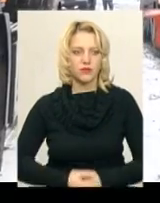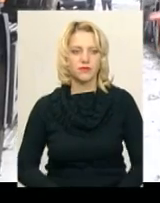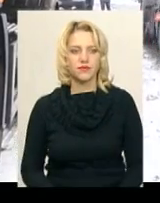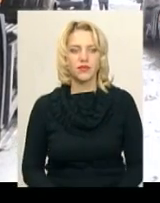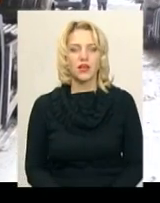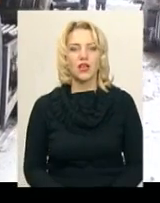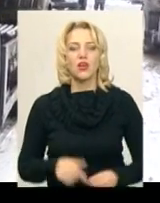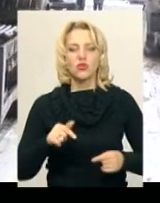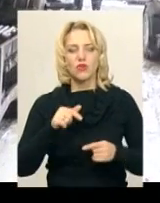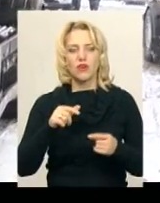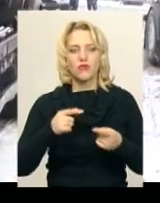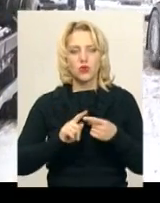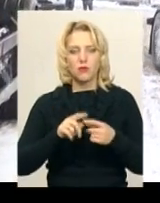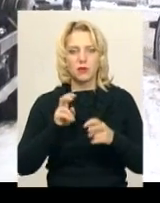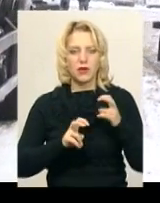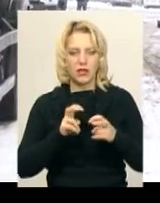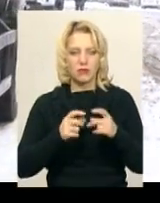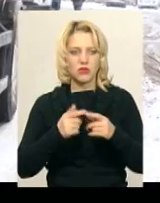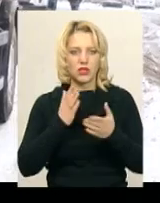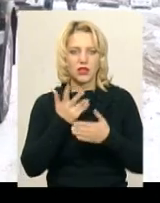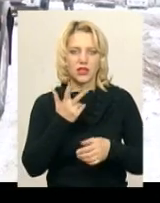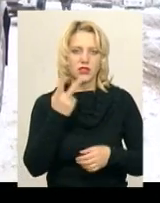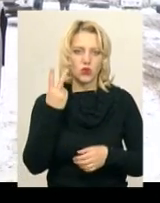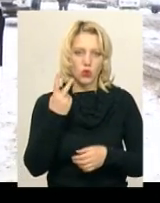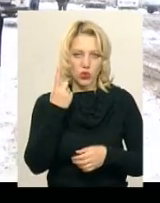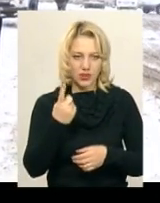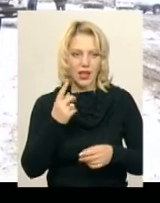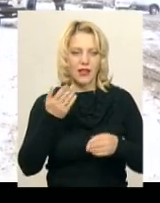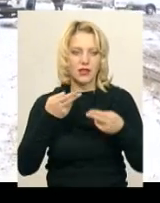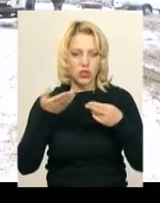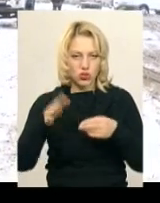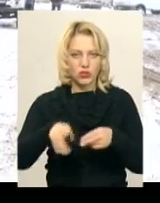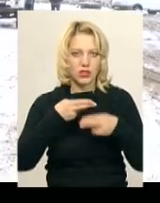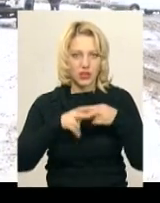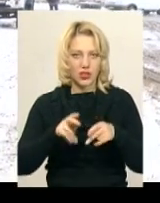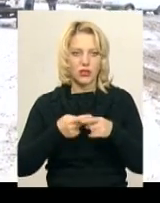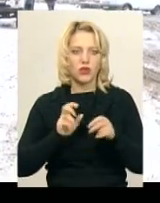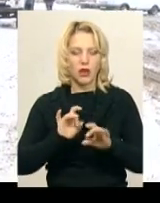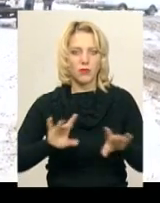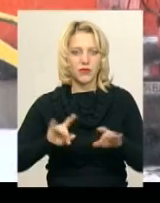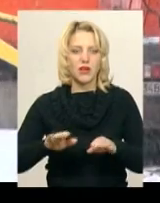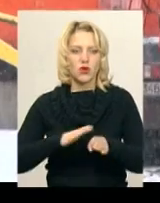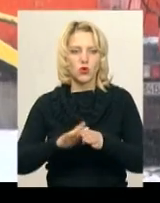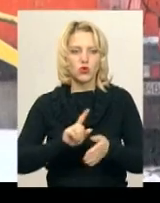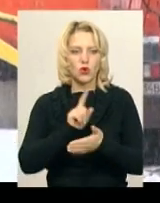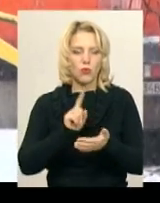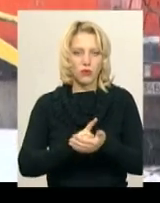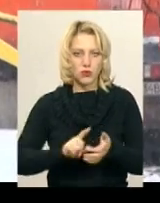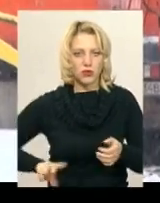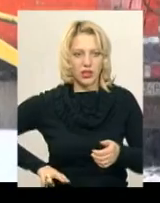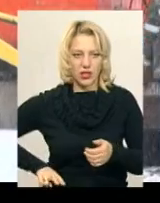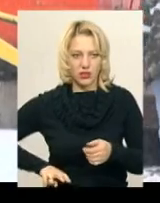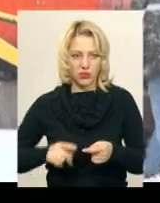Всього у комунального підприємства 31 одиниця техніки. Як розповів виконуючий обов'язки директора комунального підприємства по будівництву, ремонту та